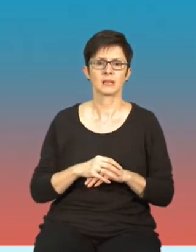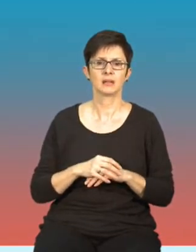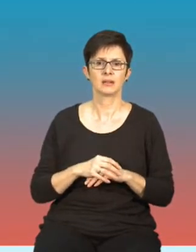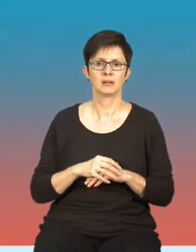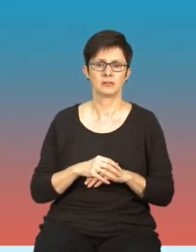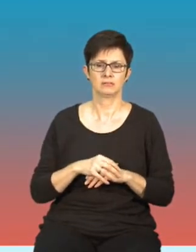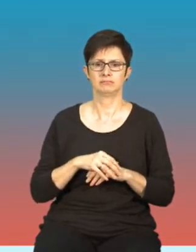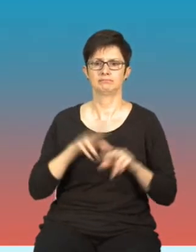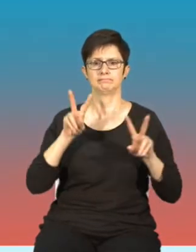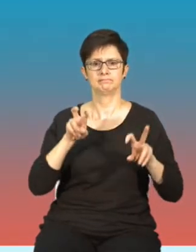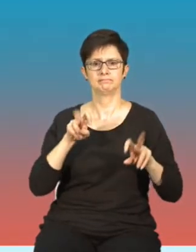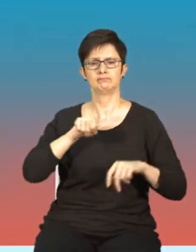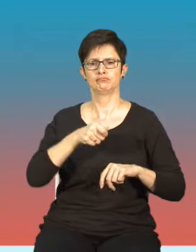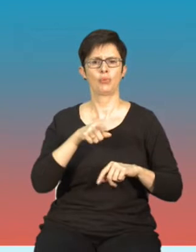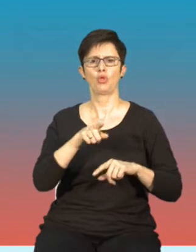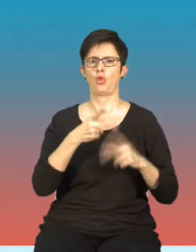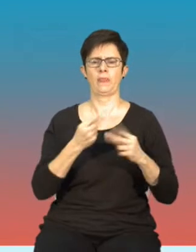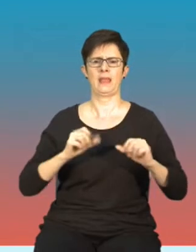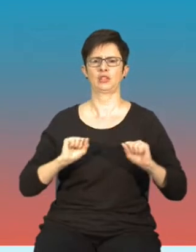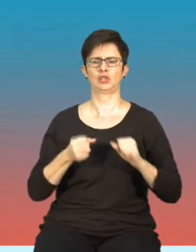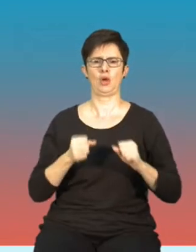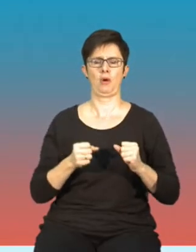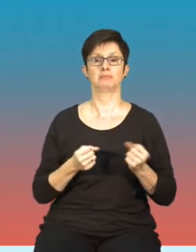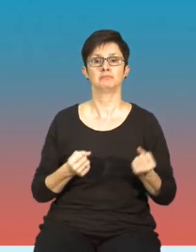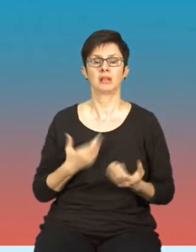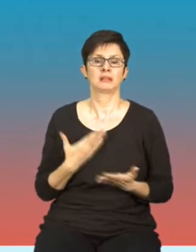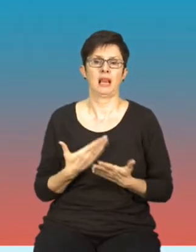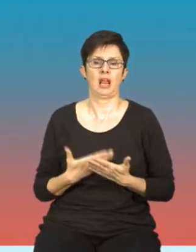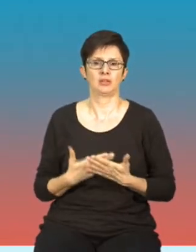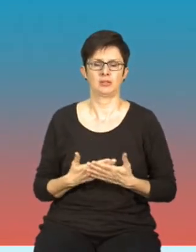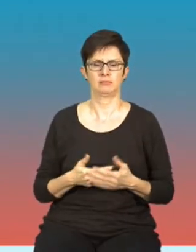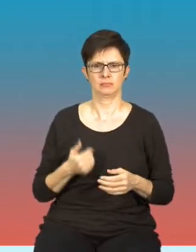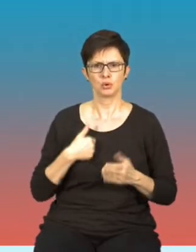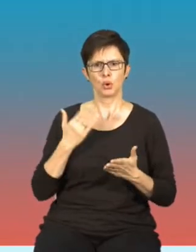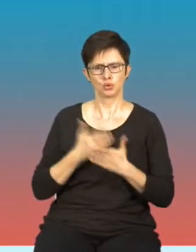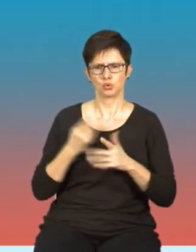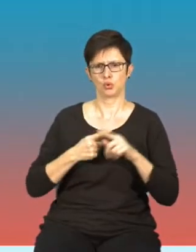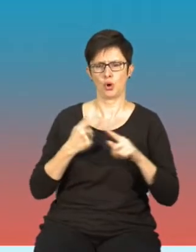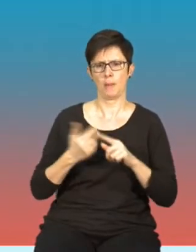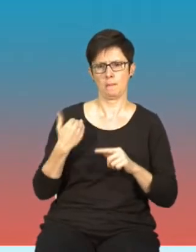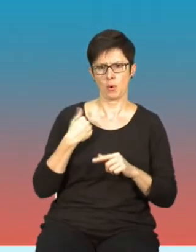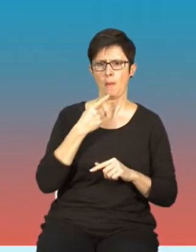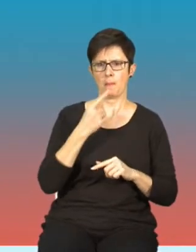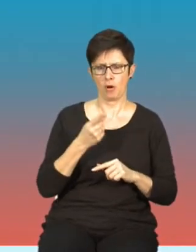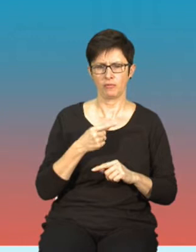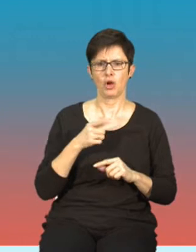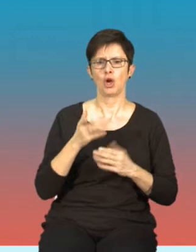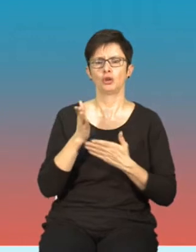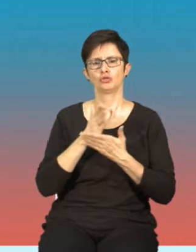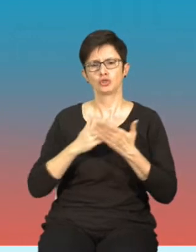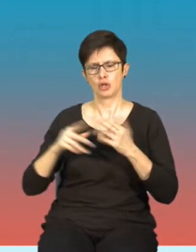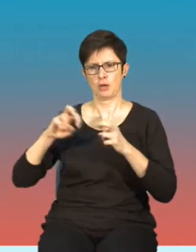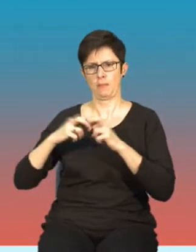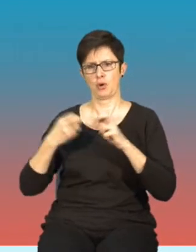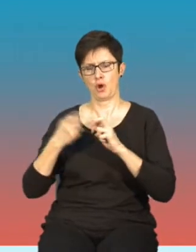to nie działa. Dlaczego? Tak jak już częściowo powiedziałem, częścią problemu jest to, że na